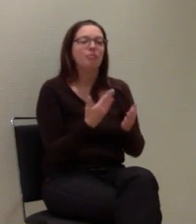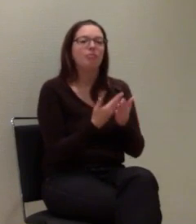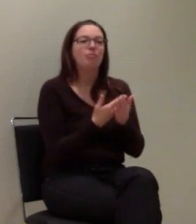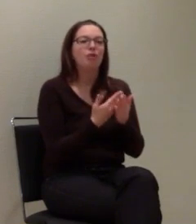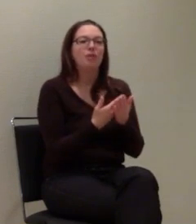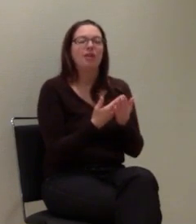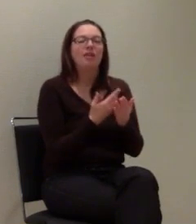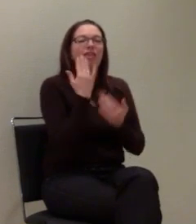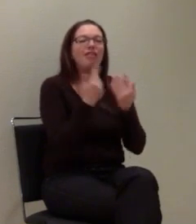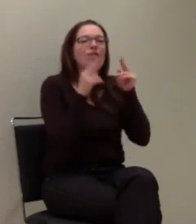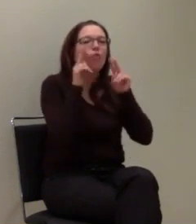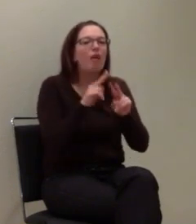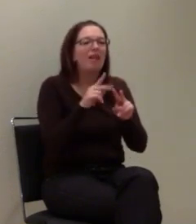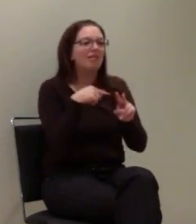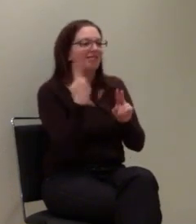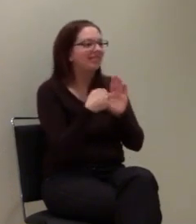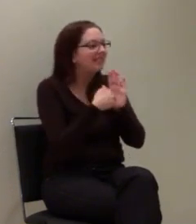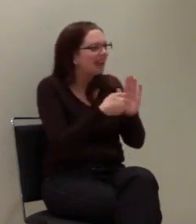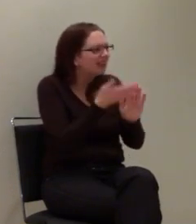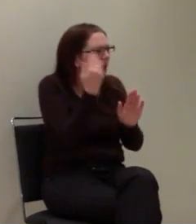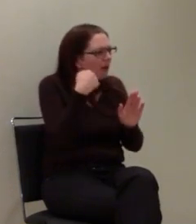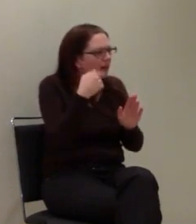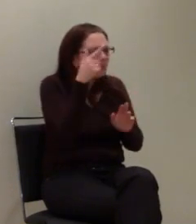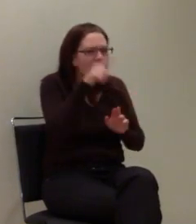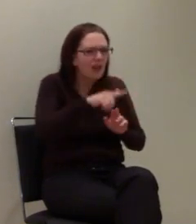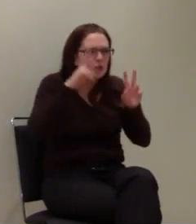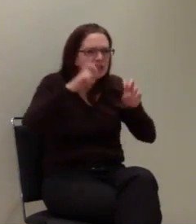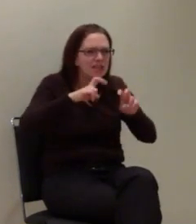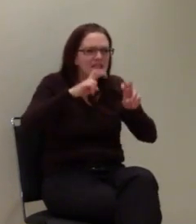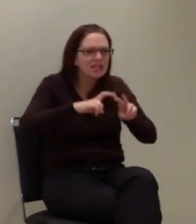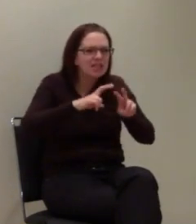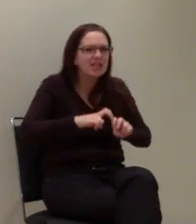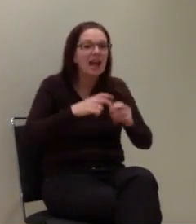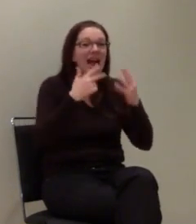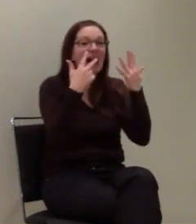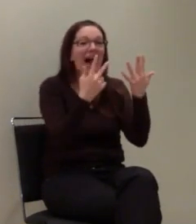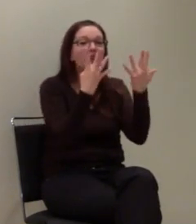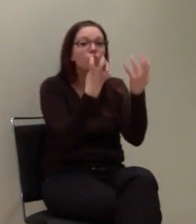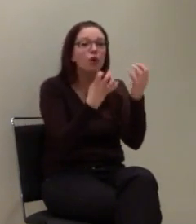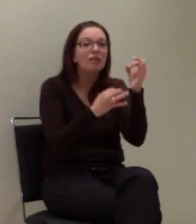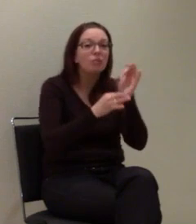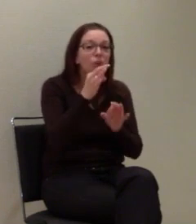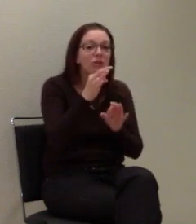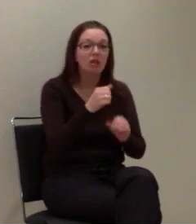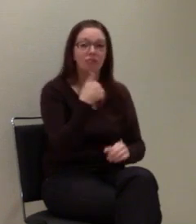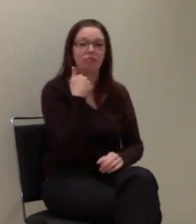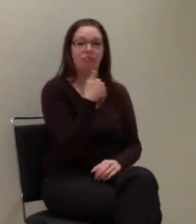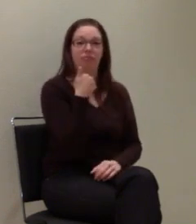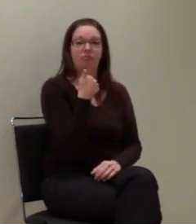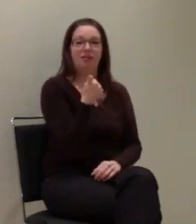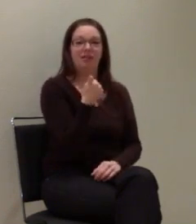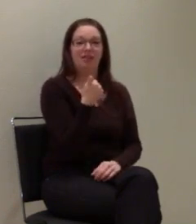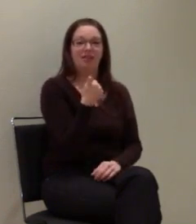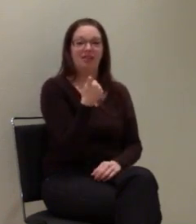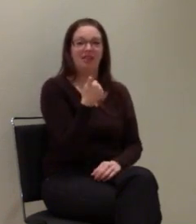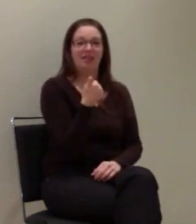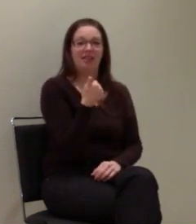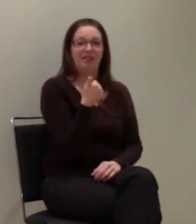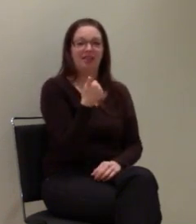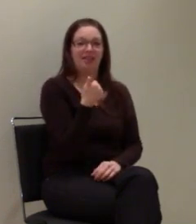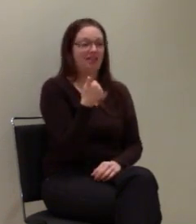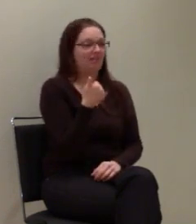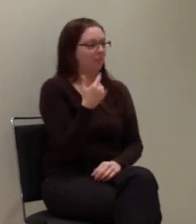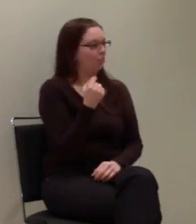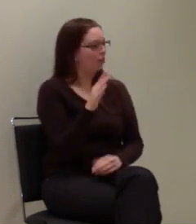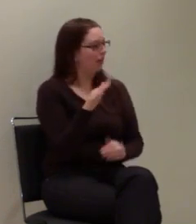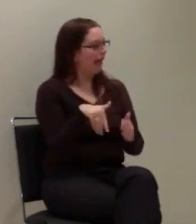von 98 Prozent, dann lassen wir doch mal lieber die 98 von 100 einfach mal hinten runterfallen, die es geschafft